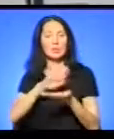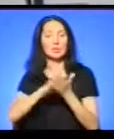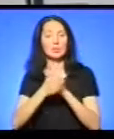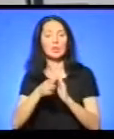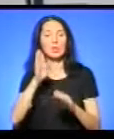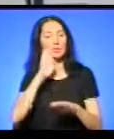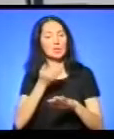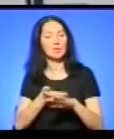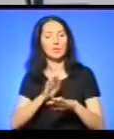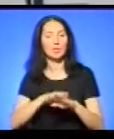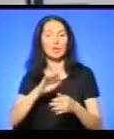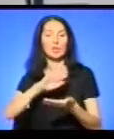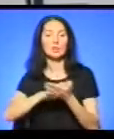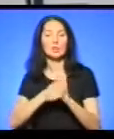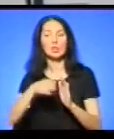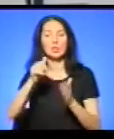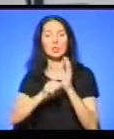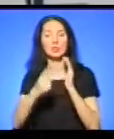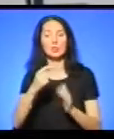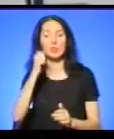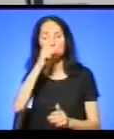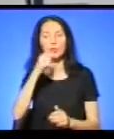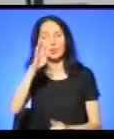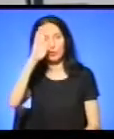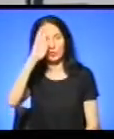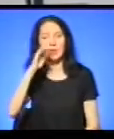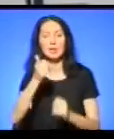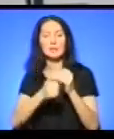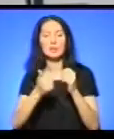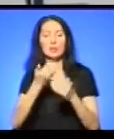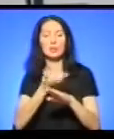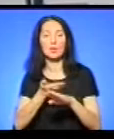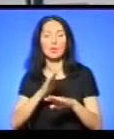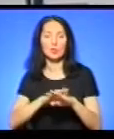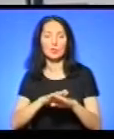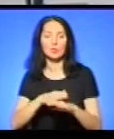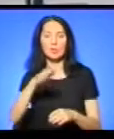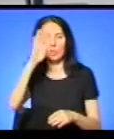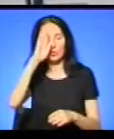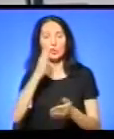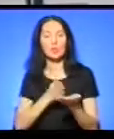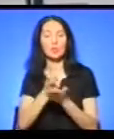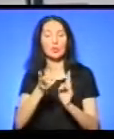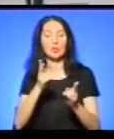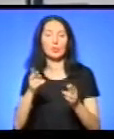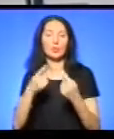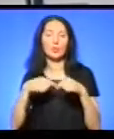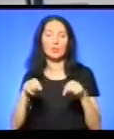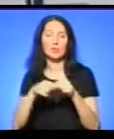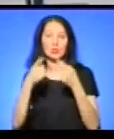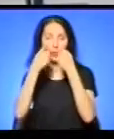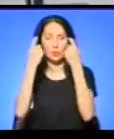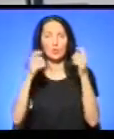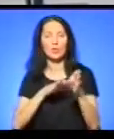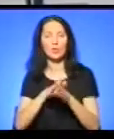61-річного чоловіка, який також тоді травмувався, середньої важкості. Він у хірургічному відділенні. Повідомила виконувач обов